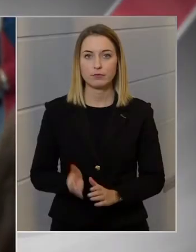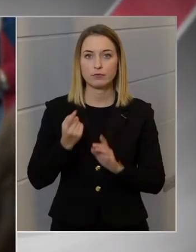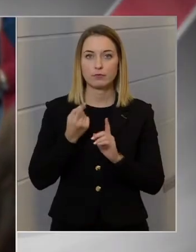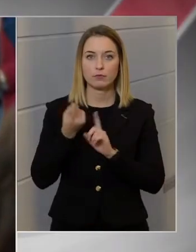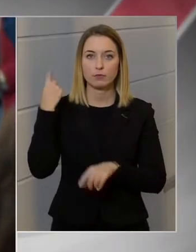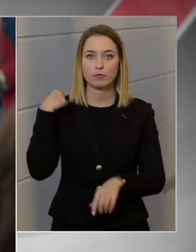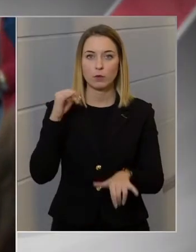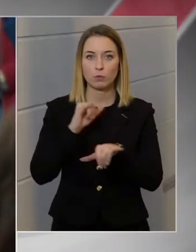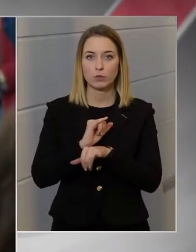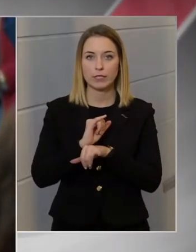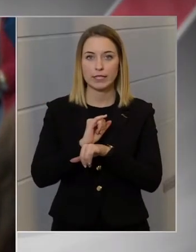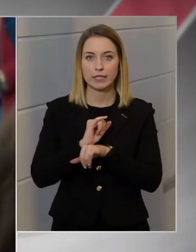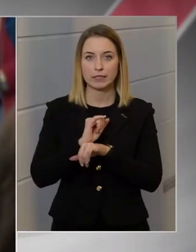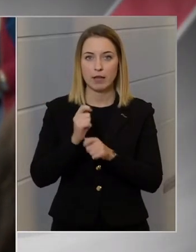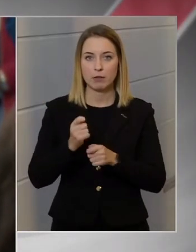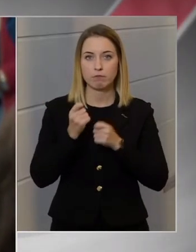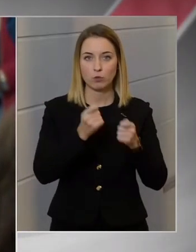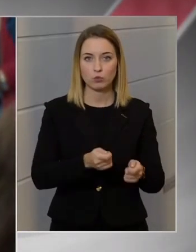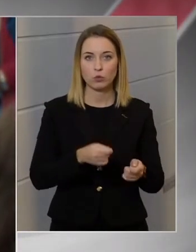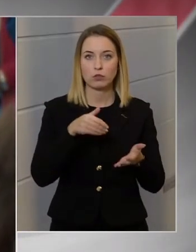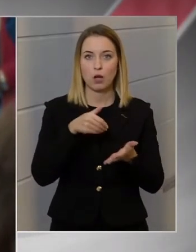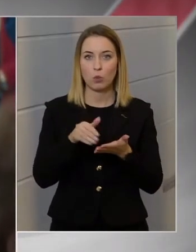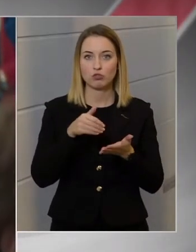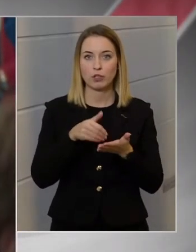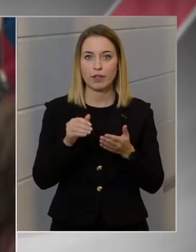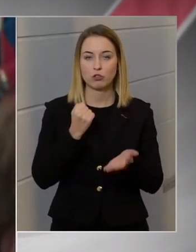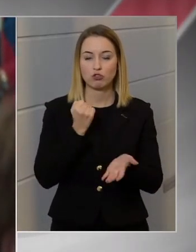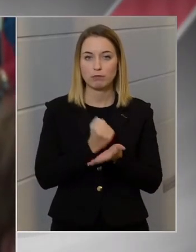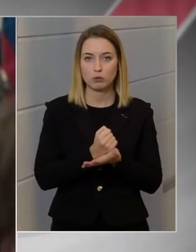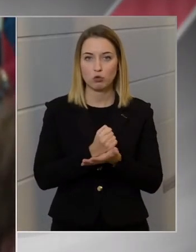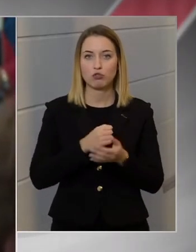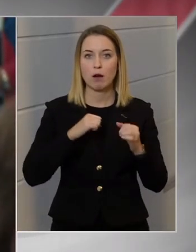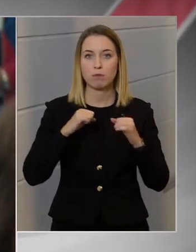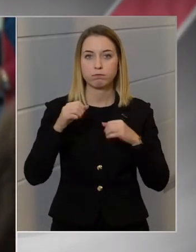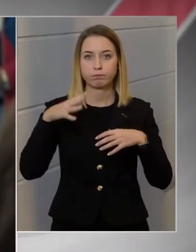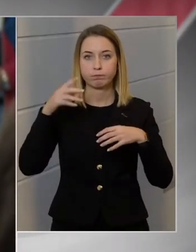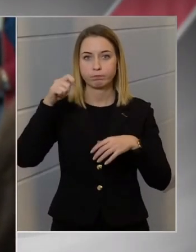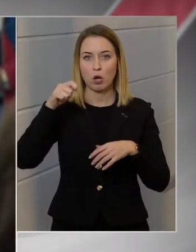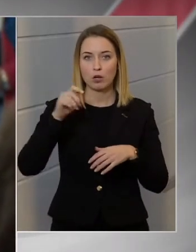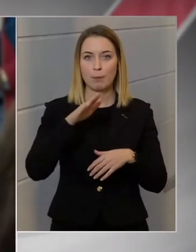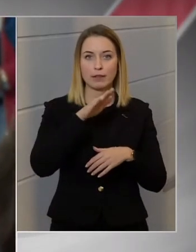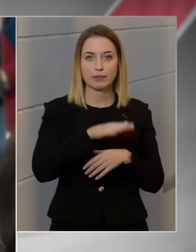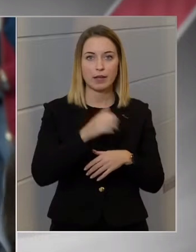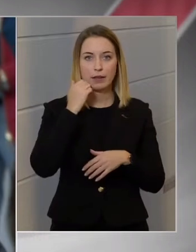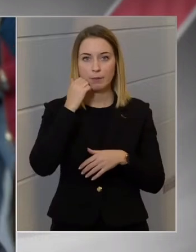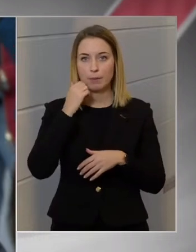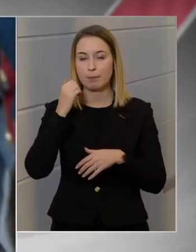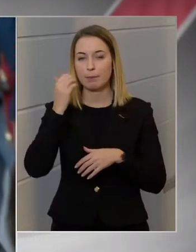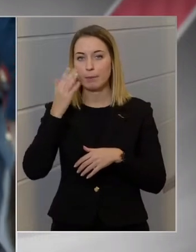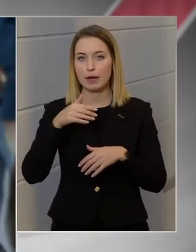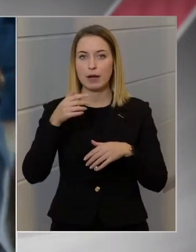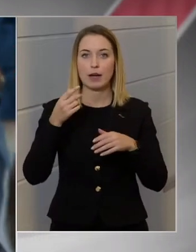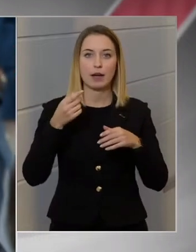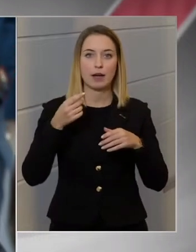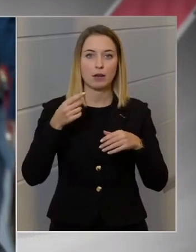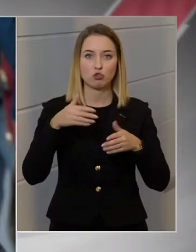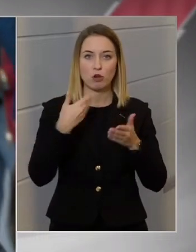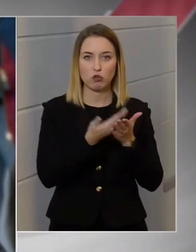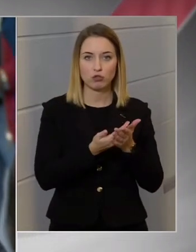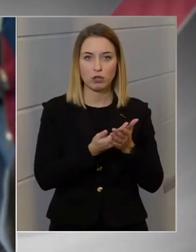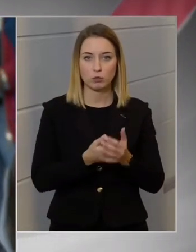Múlt héten nyújtotta be a Költségvetési Bizottság a parlamentnek az NMHH jövőévi költségvetéséről szóló